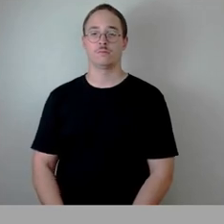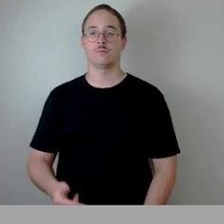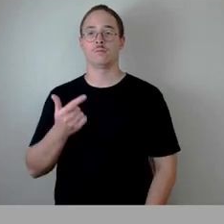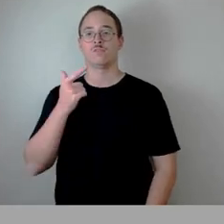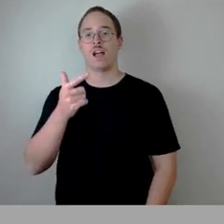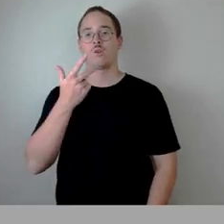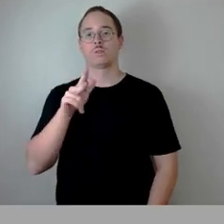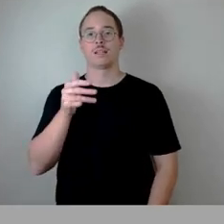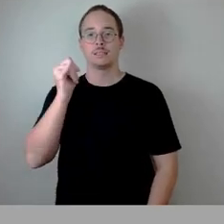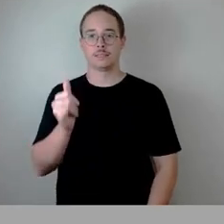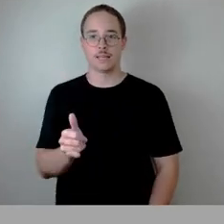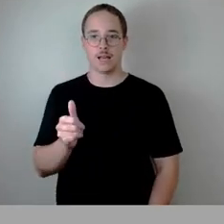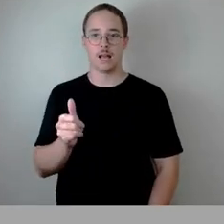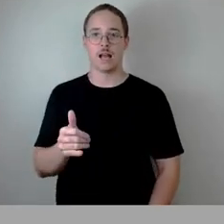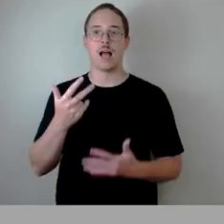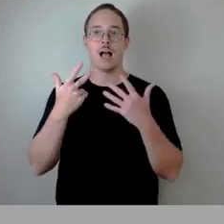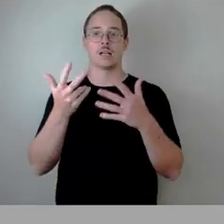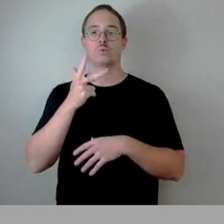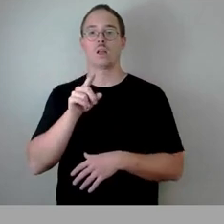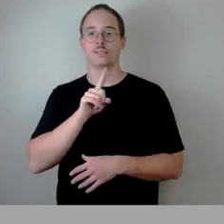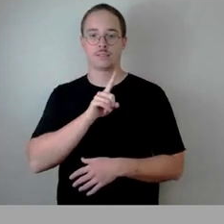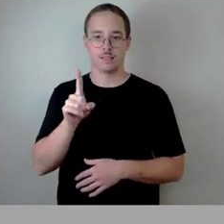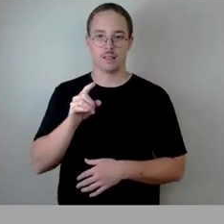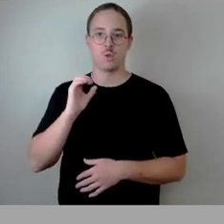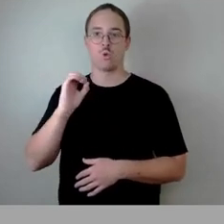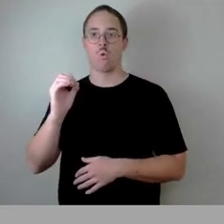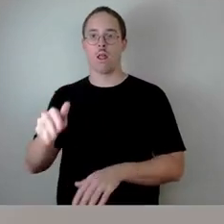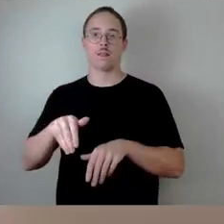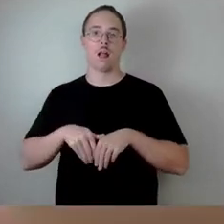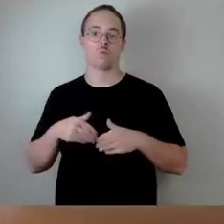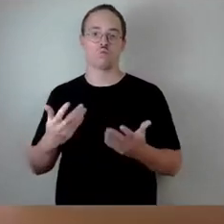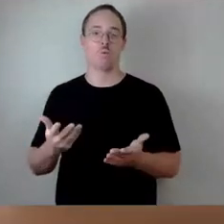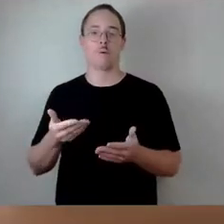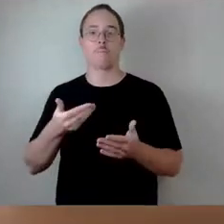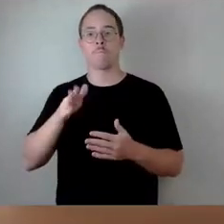32, 38, 0, keine Mehrheit bekommen.